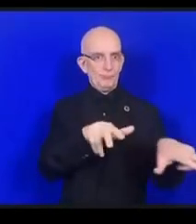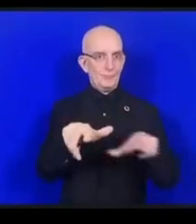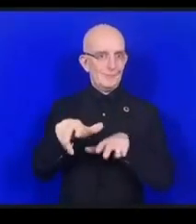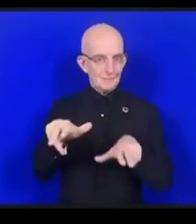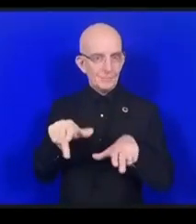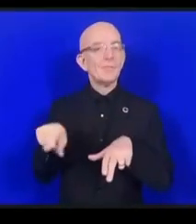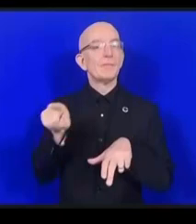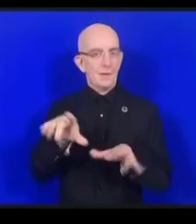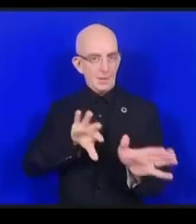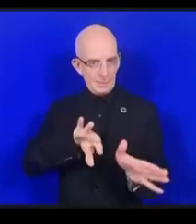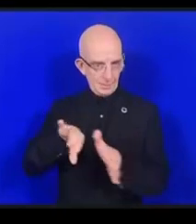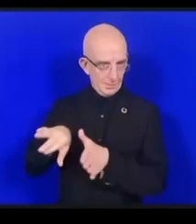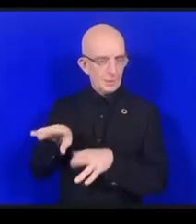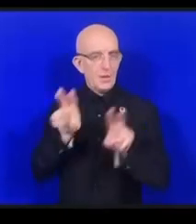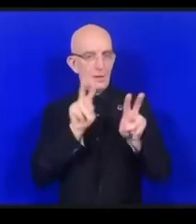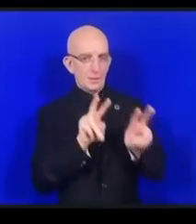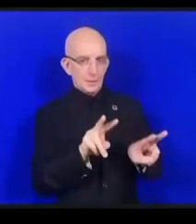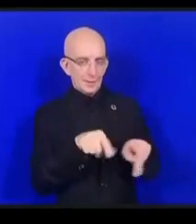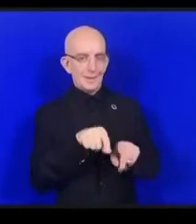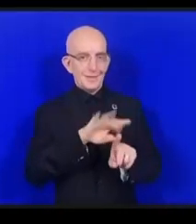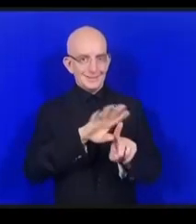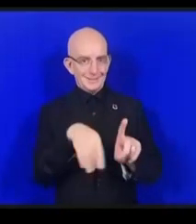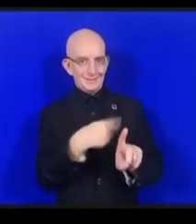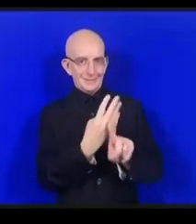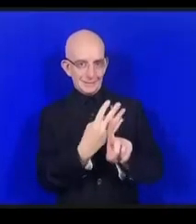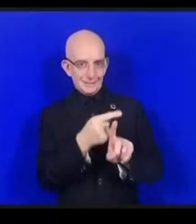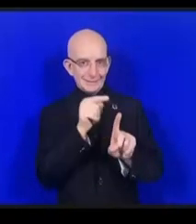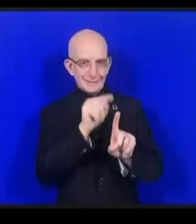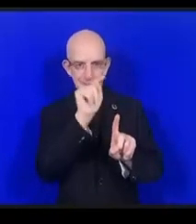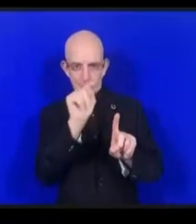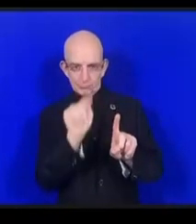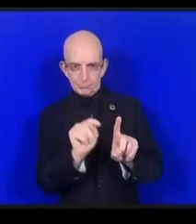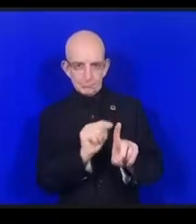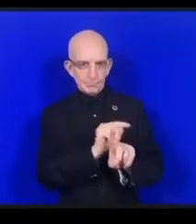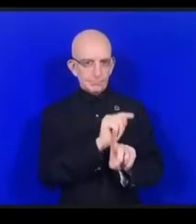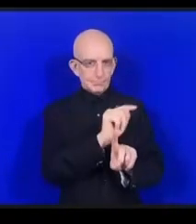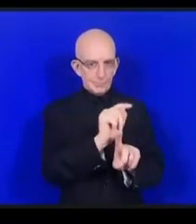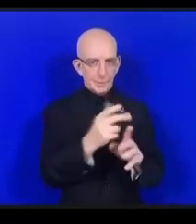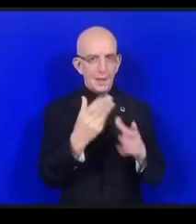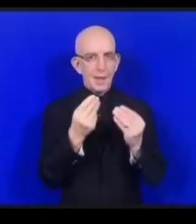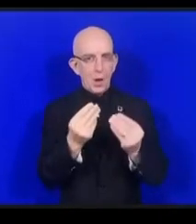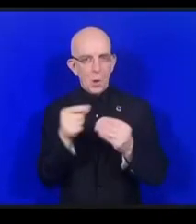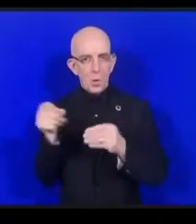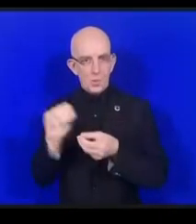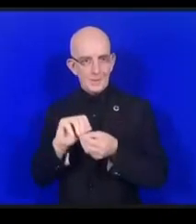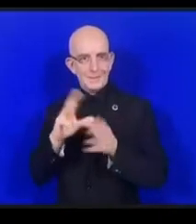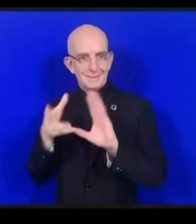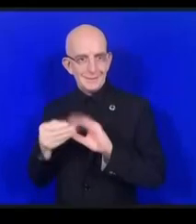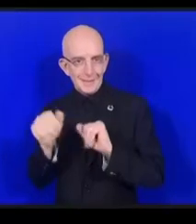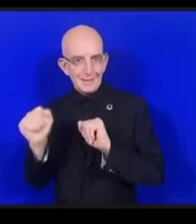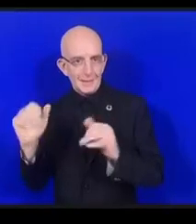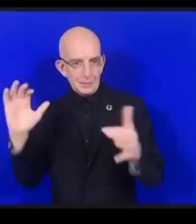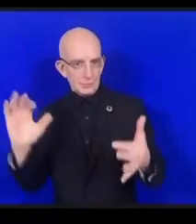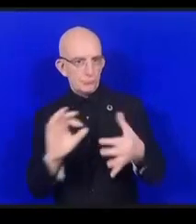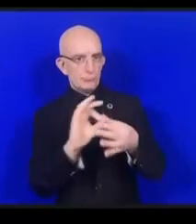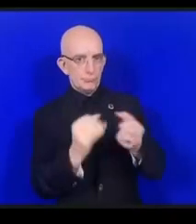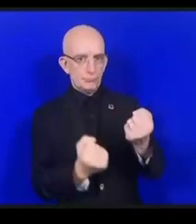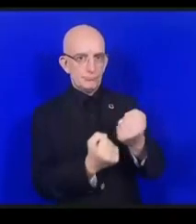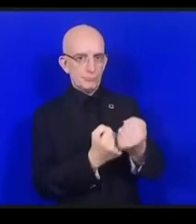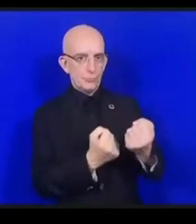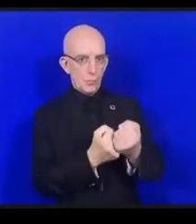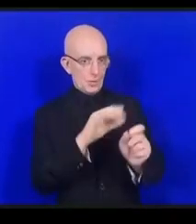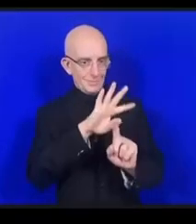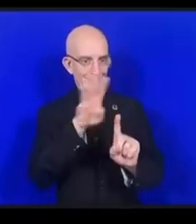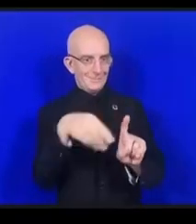pouvait être utilisé pour aider pour réaliser ces ODD on a commencé à